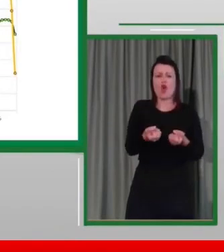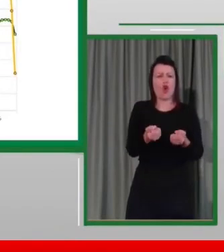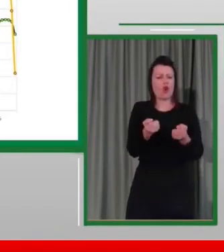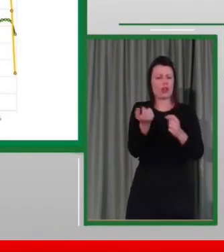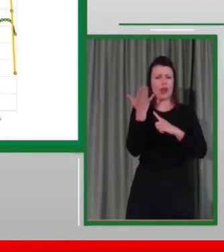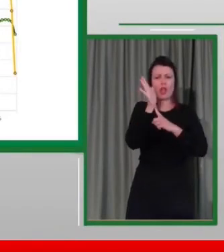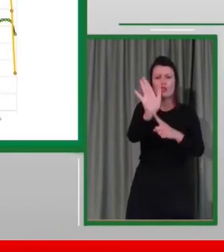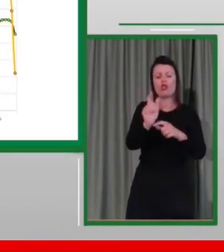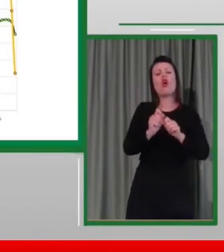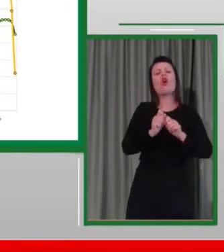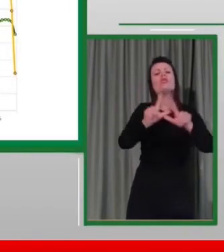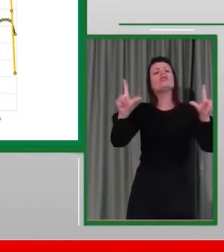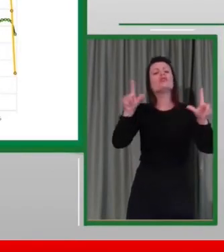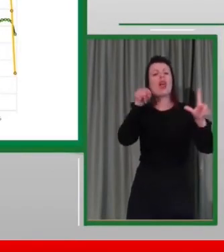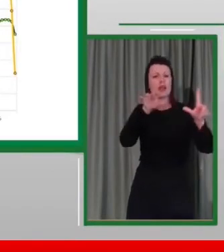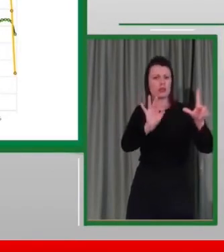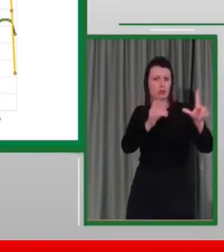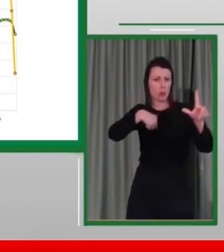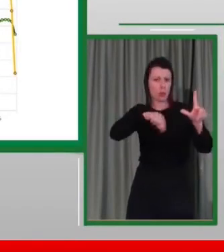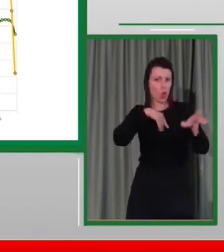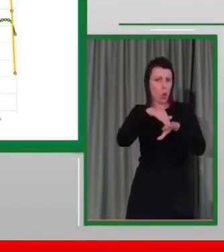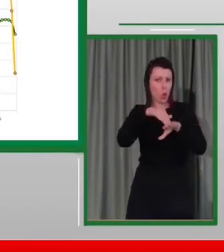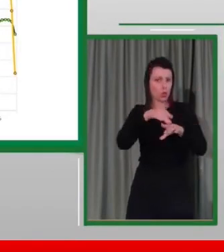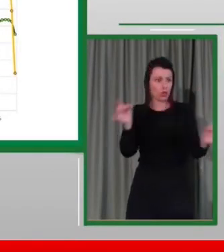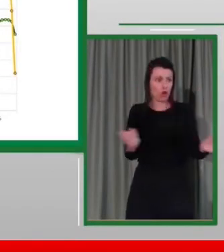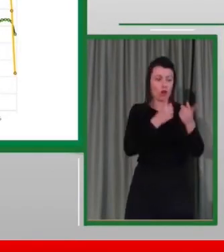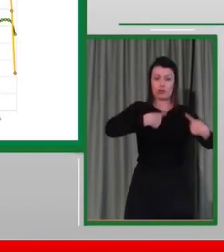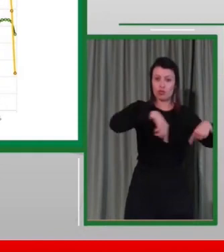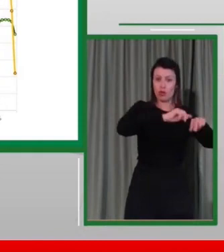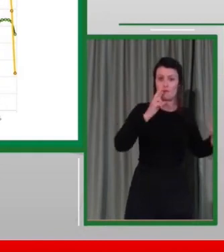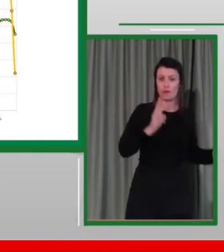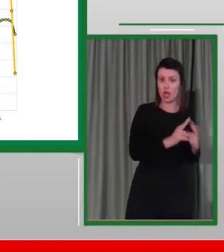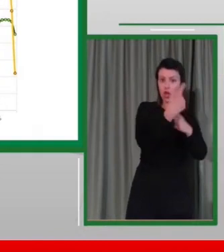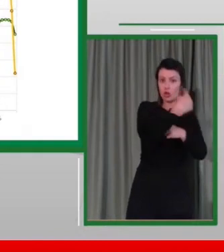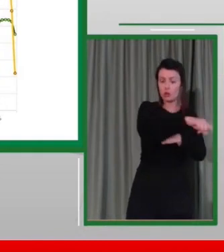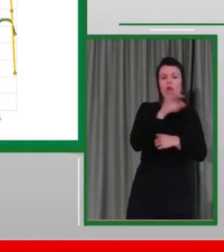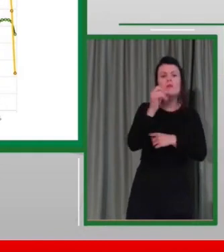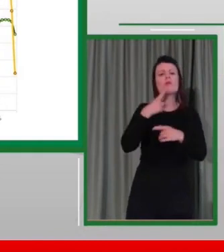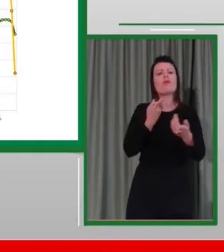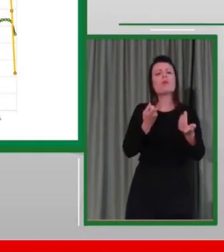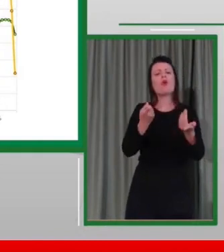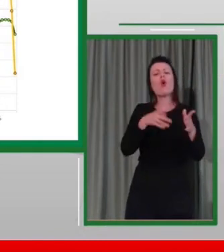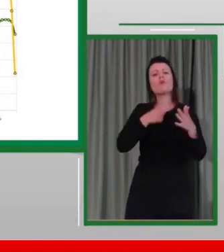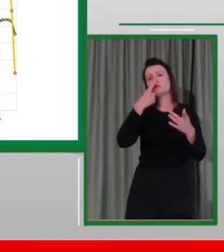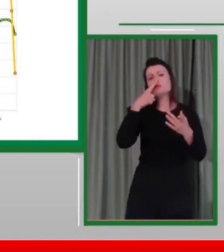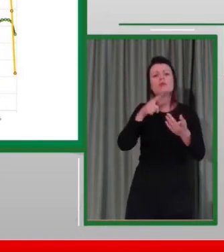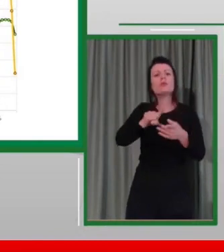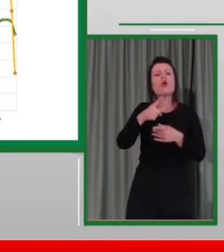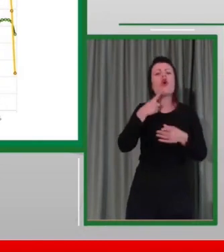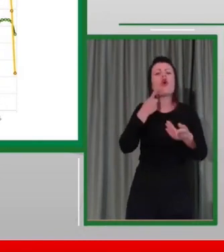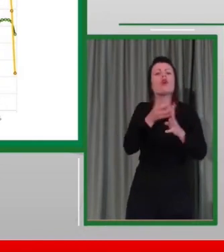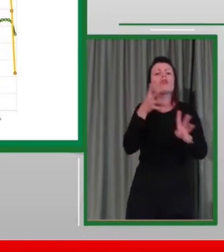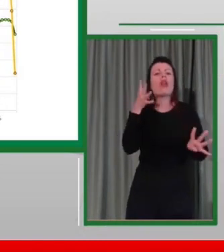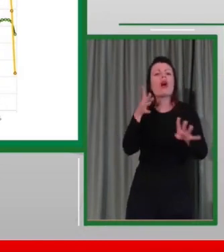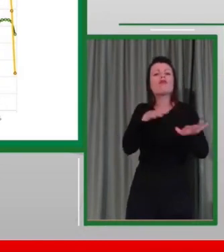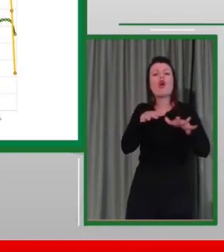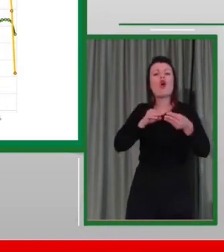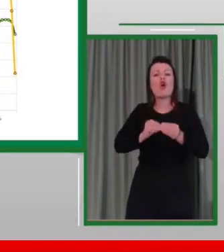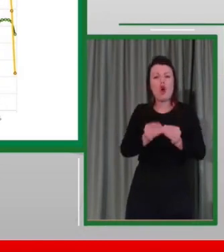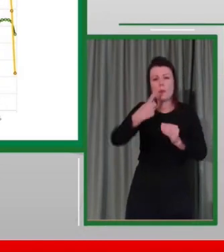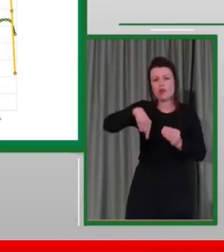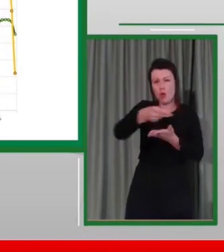come è stato l'andamento del traffico utilizzando i dati del progetto Move-in. Sapete che abbiamo fatto questo progetto che